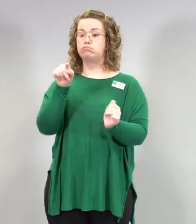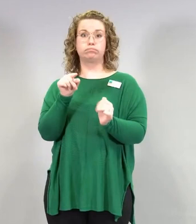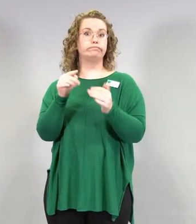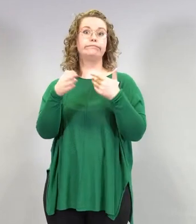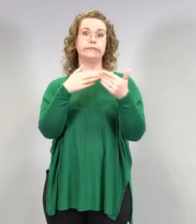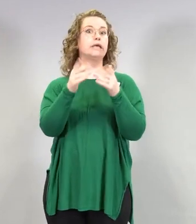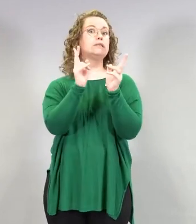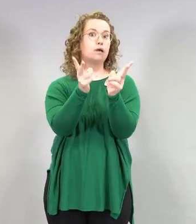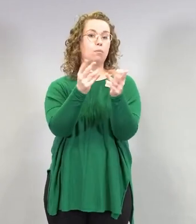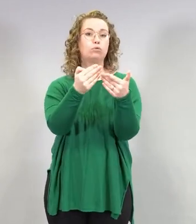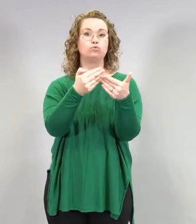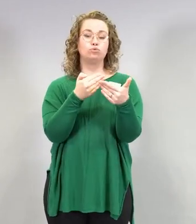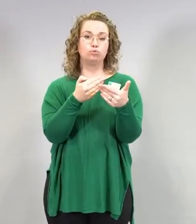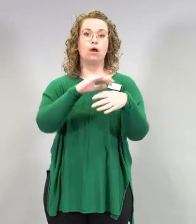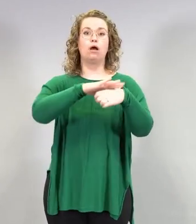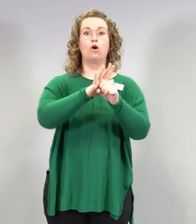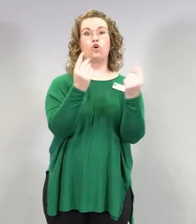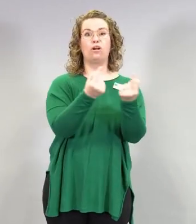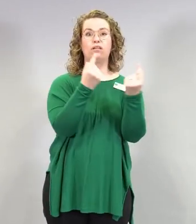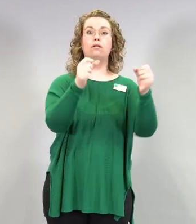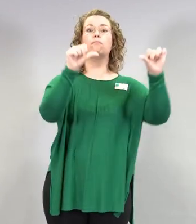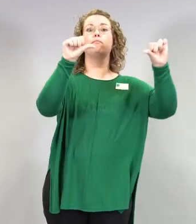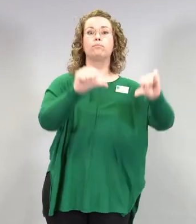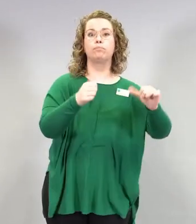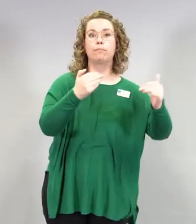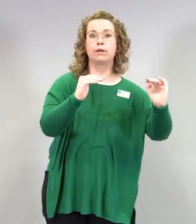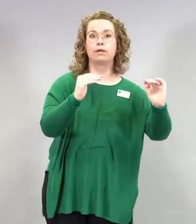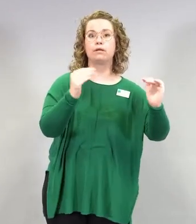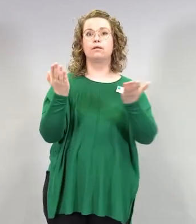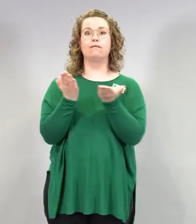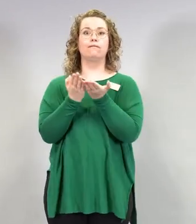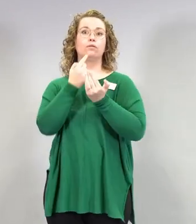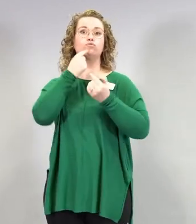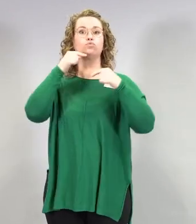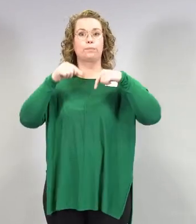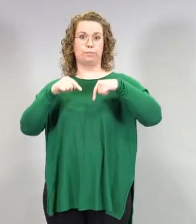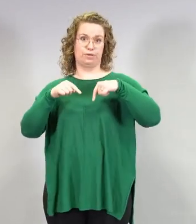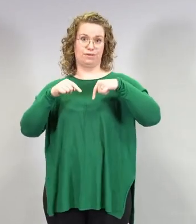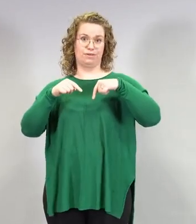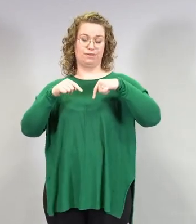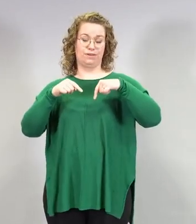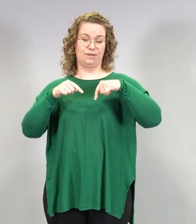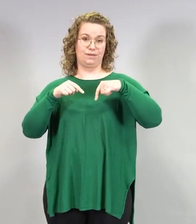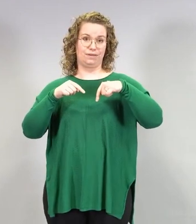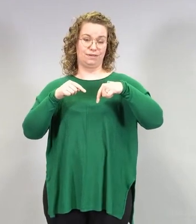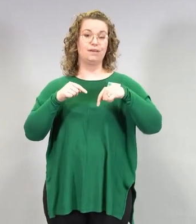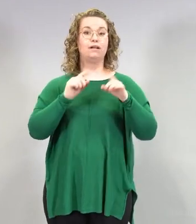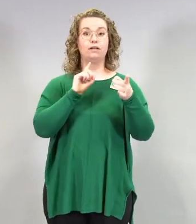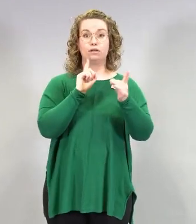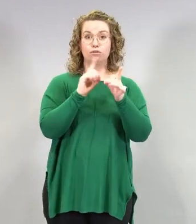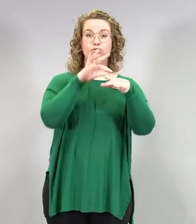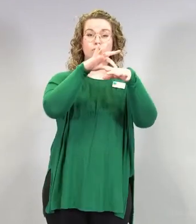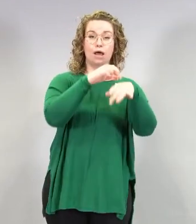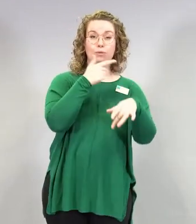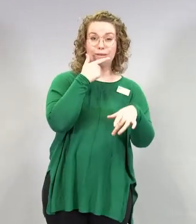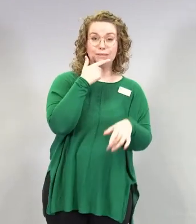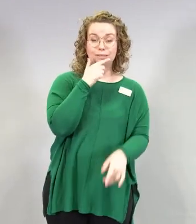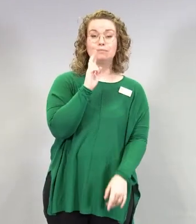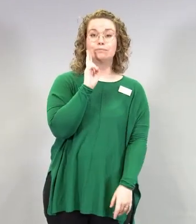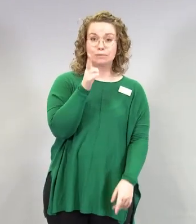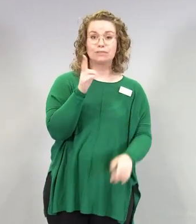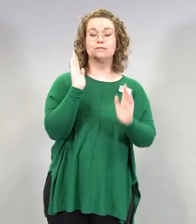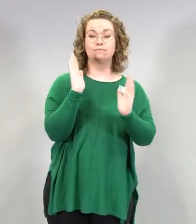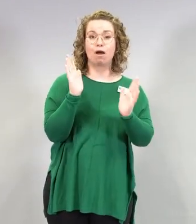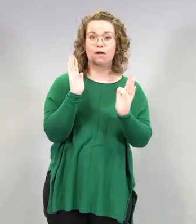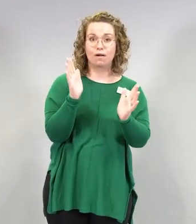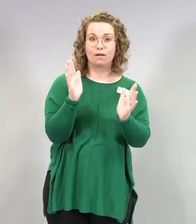on niin paljon pahempi, että siellä kuoleman riski ja vakavan taudin riski on hyvin paljon suurempi kuin mitä se täällä meillä Suomessa